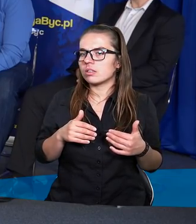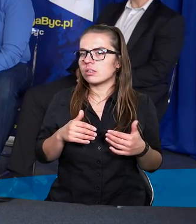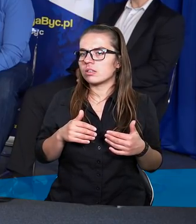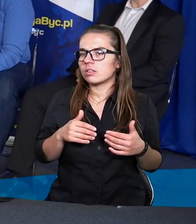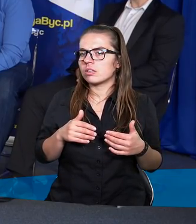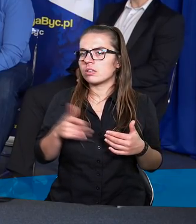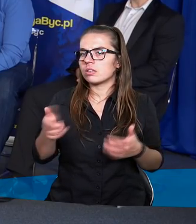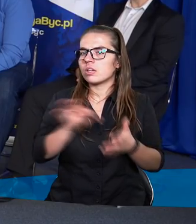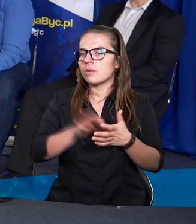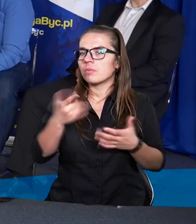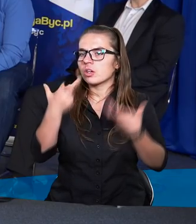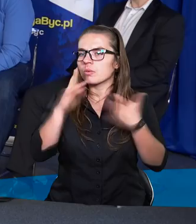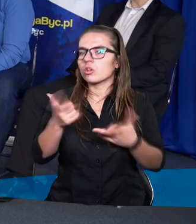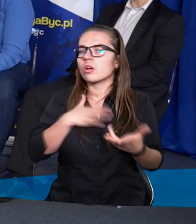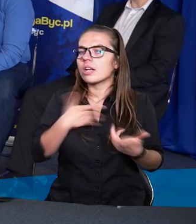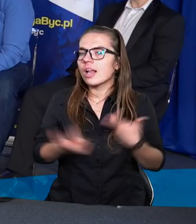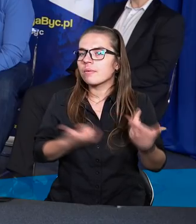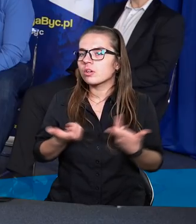żeby nam dogodzić.